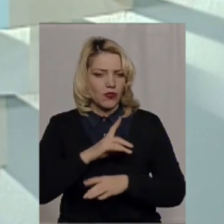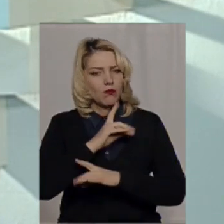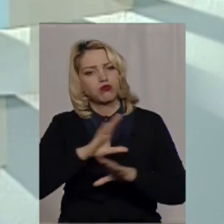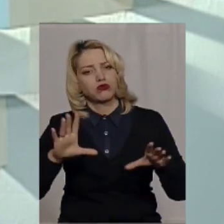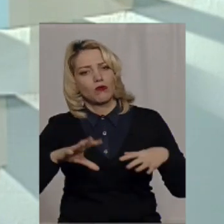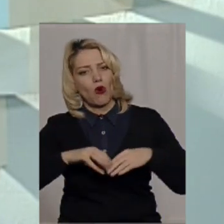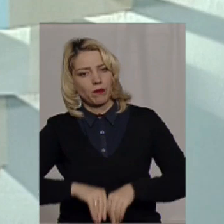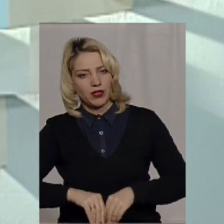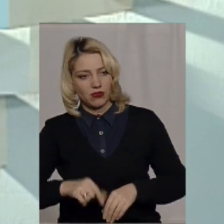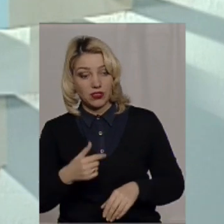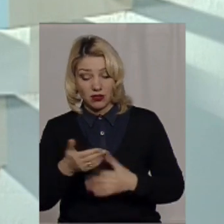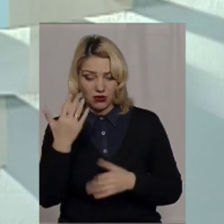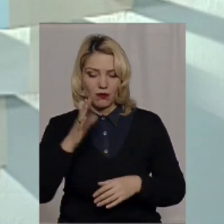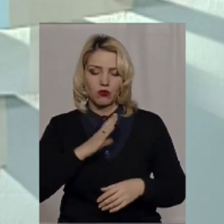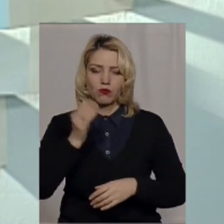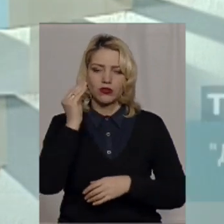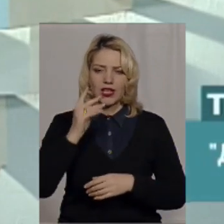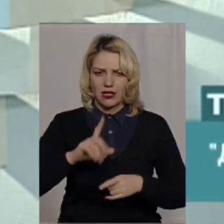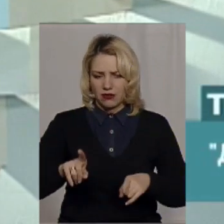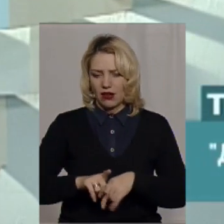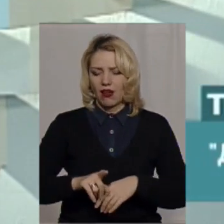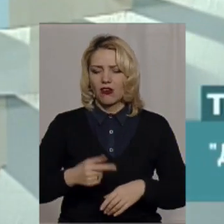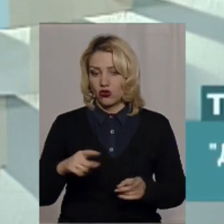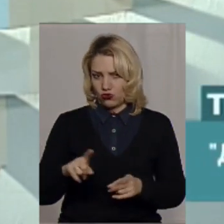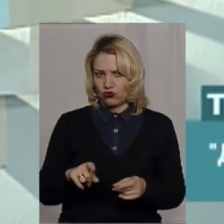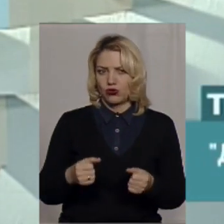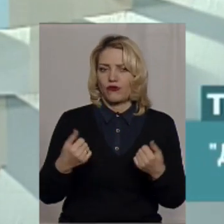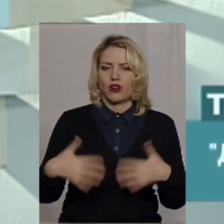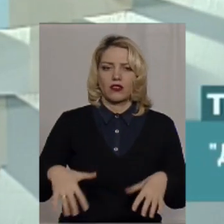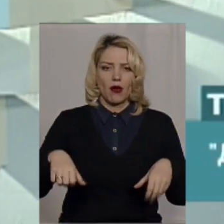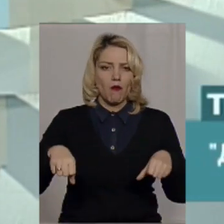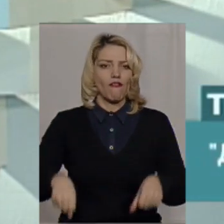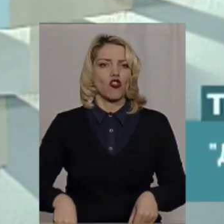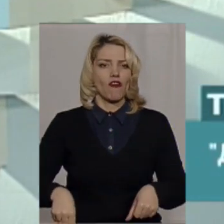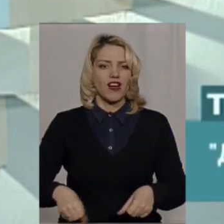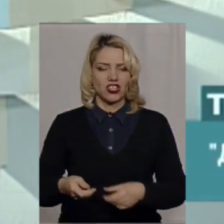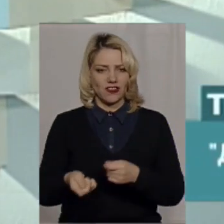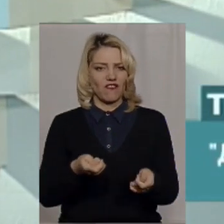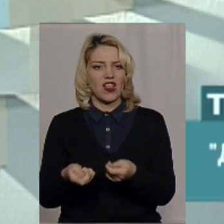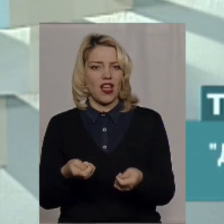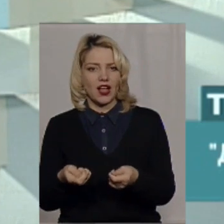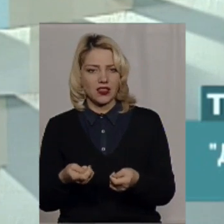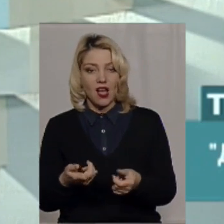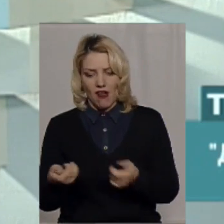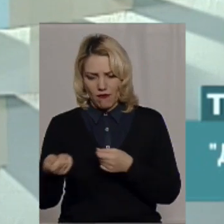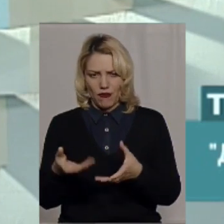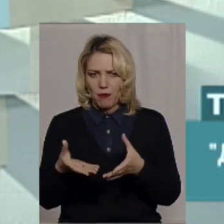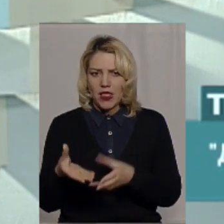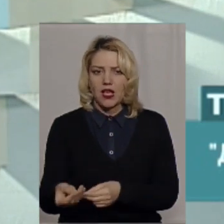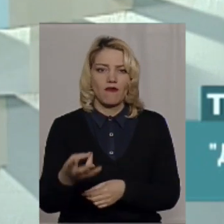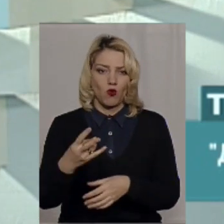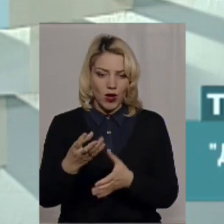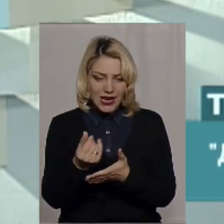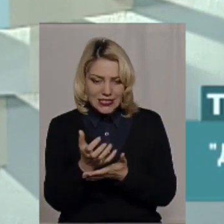позиція районних керівників була така антигеністична, тому що це ж втрата повноважень, певна втрата влади, втрата впливу, втрата